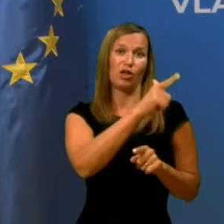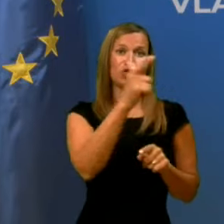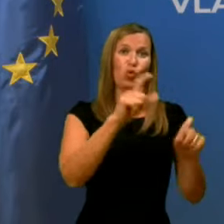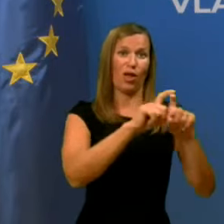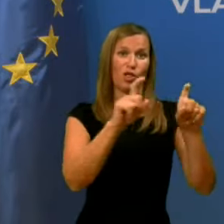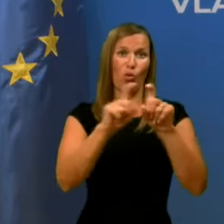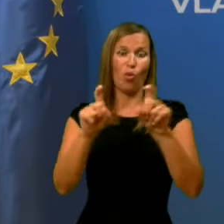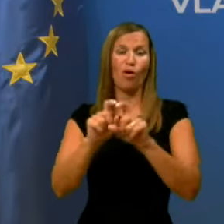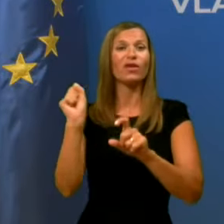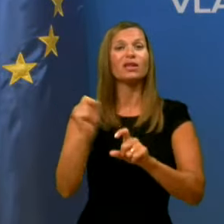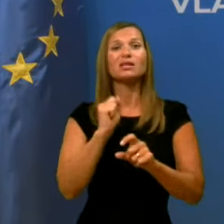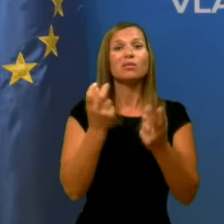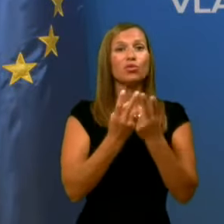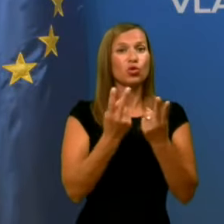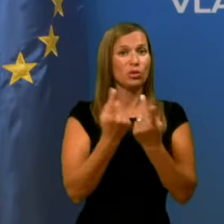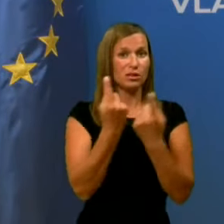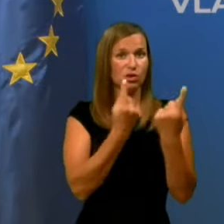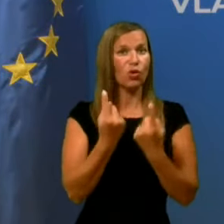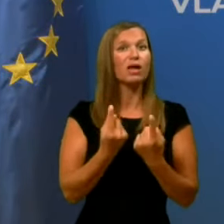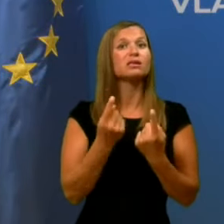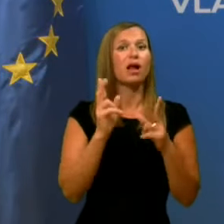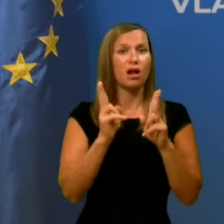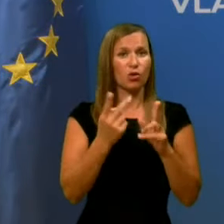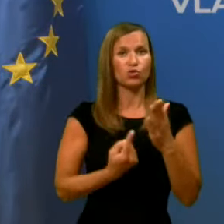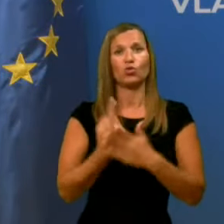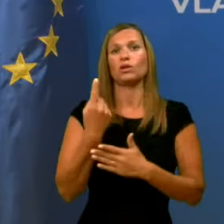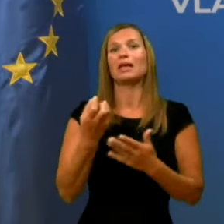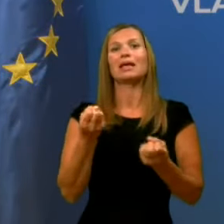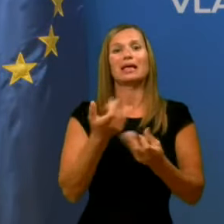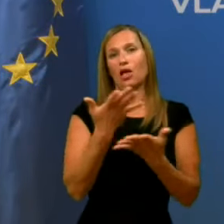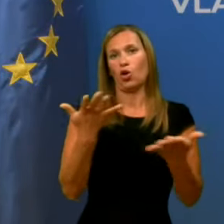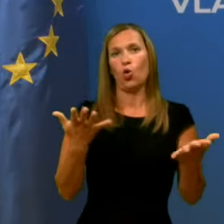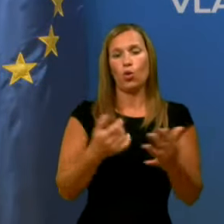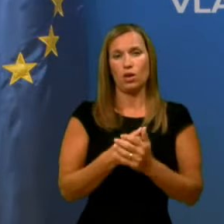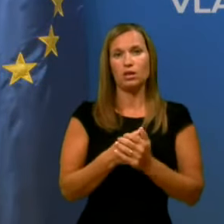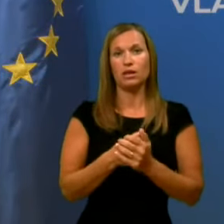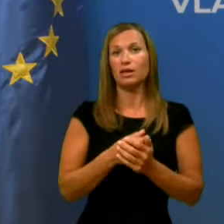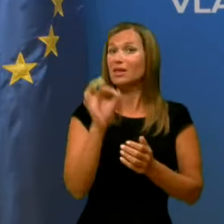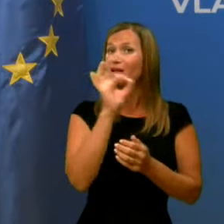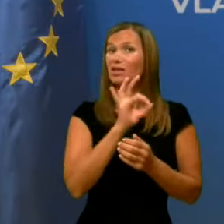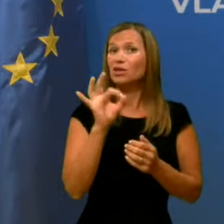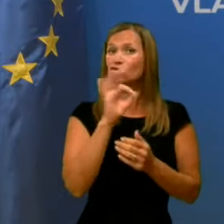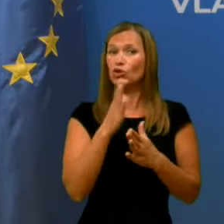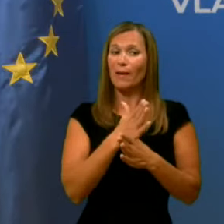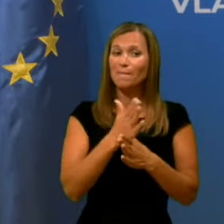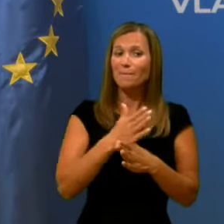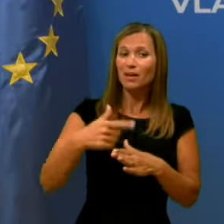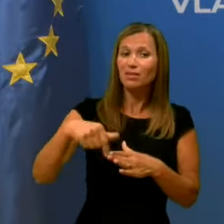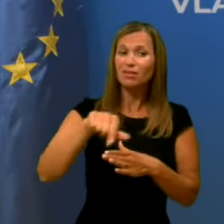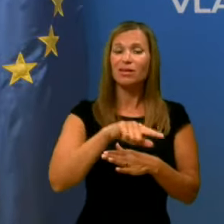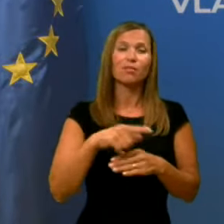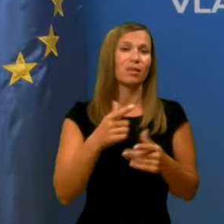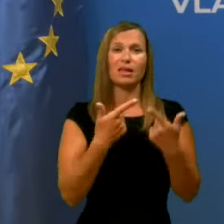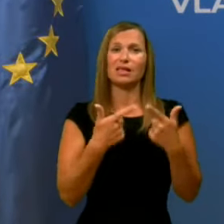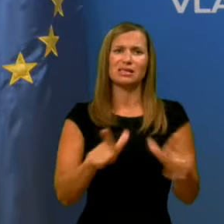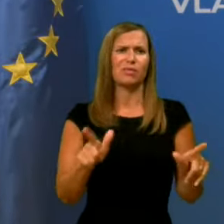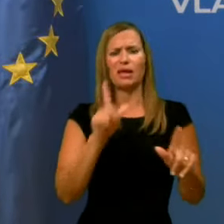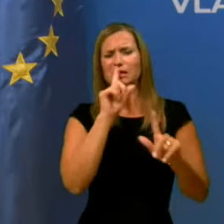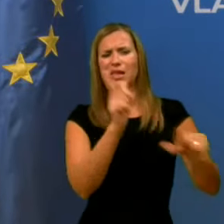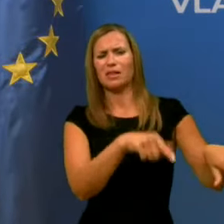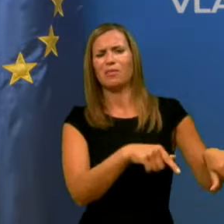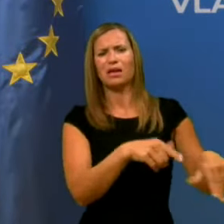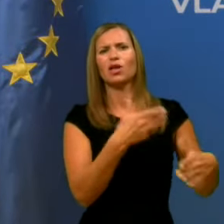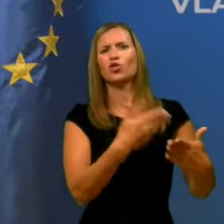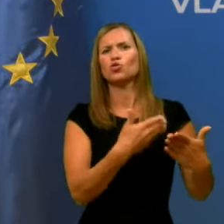da se podobna situacija lahko zgodi kjerkoli. In da nihče med njimi ne sme zanemarjati osnovnih